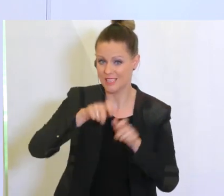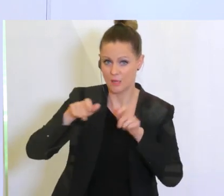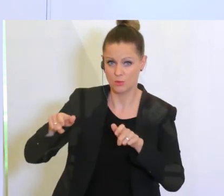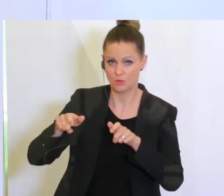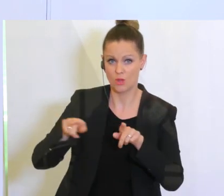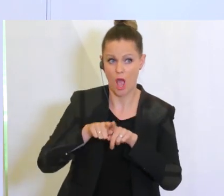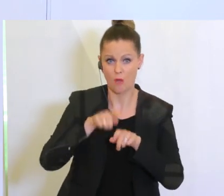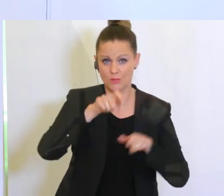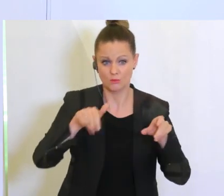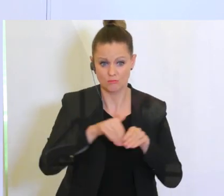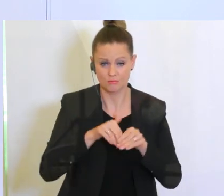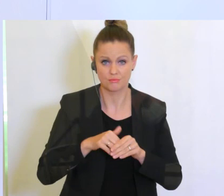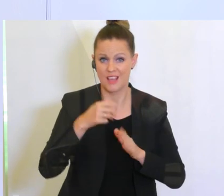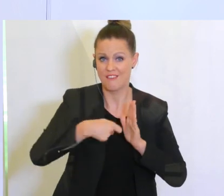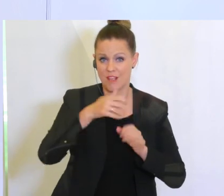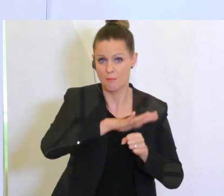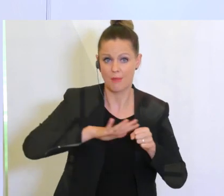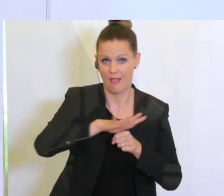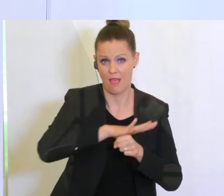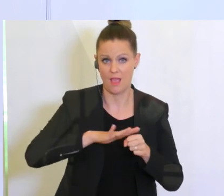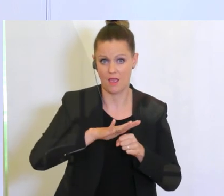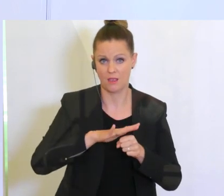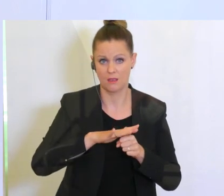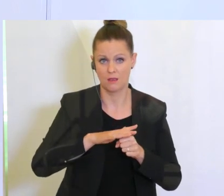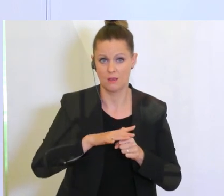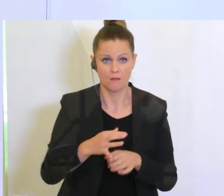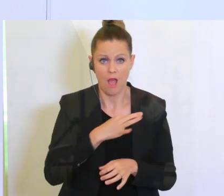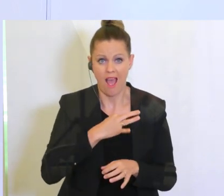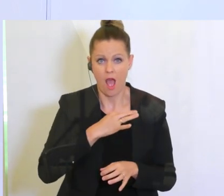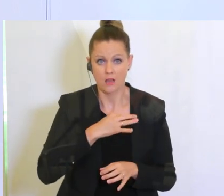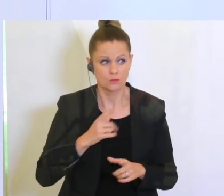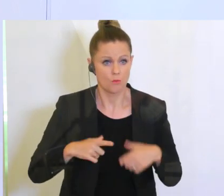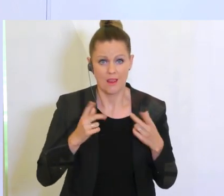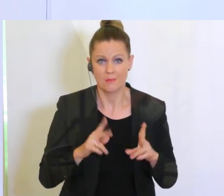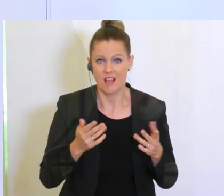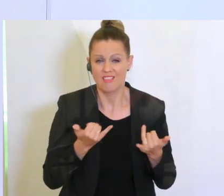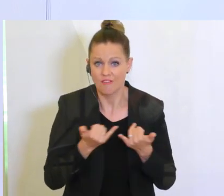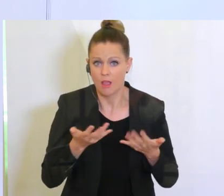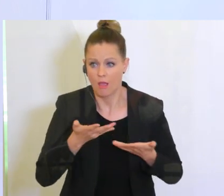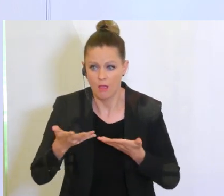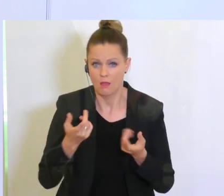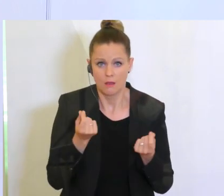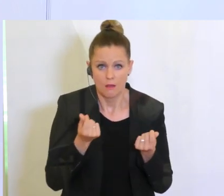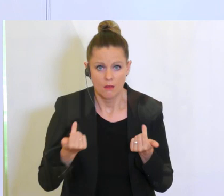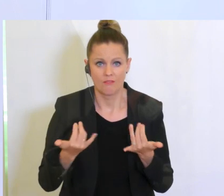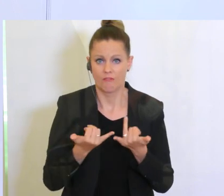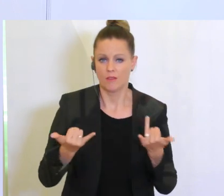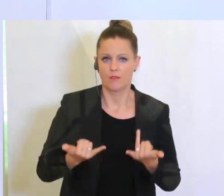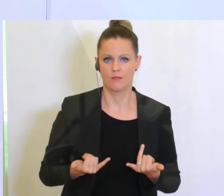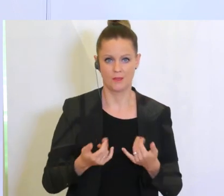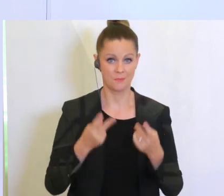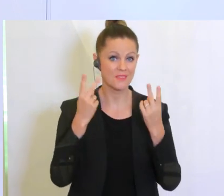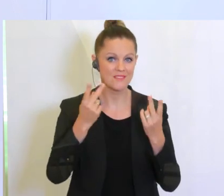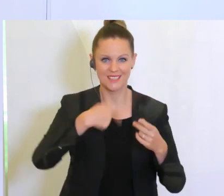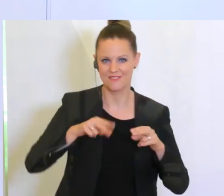und die Beschäftigten in der Filmbranche um ihre Existenz fürchten müssen. Es ist wichtig, dass wir